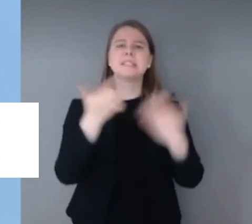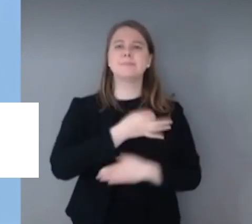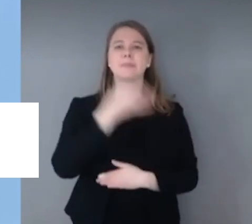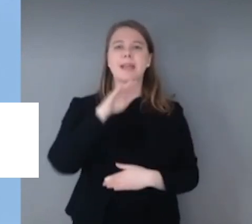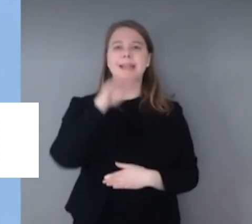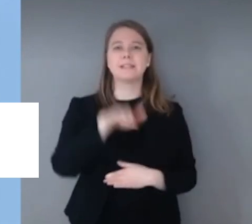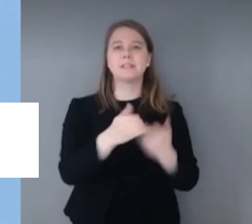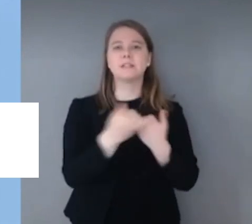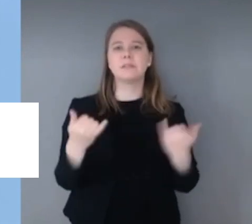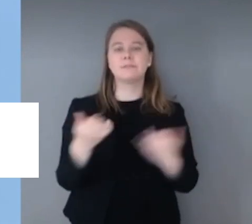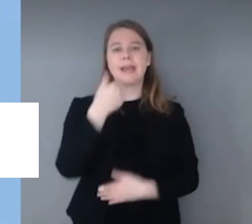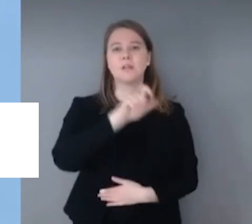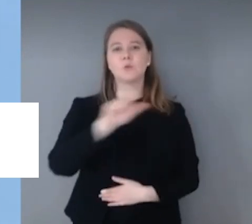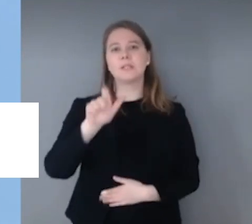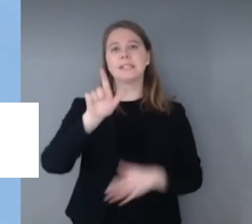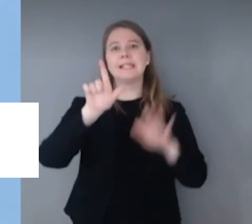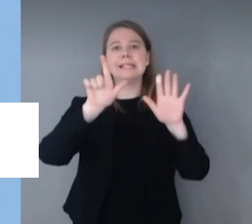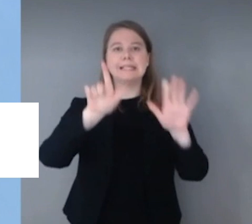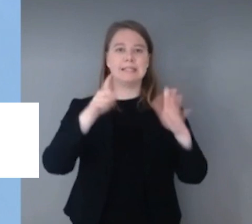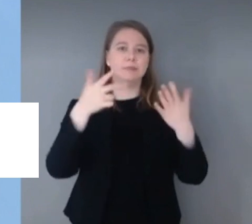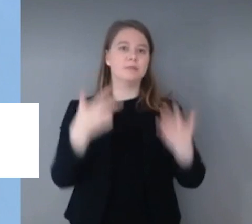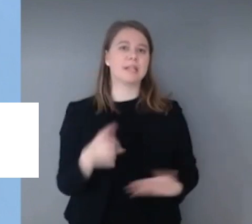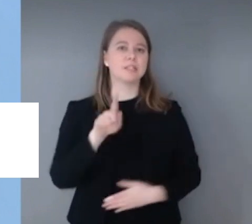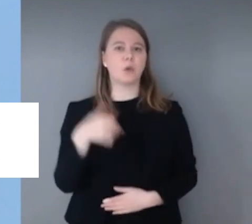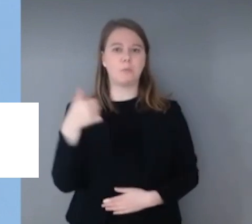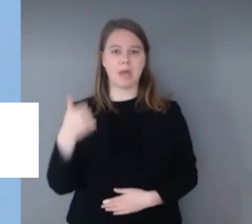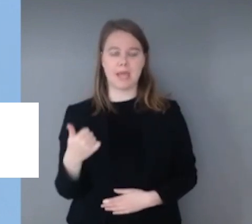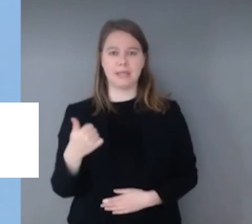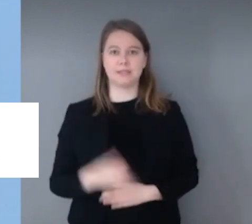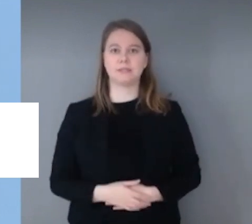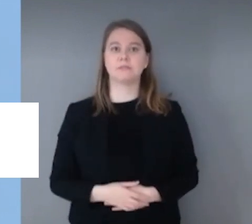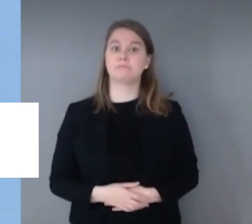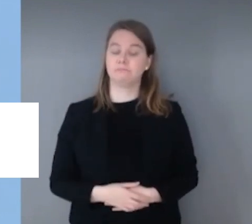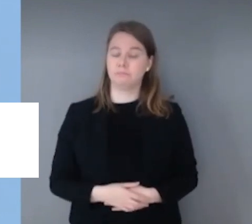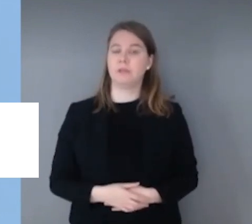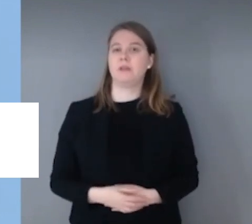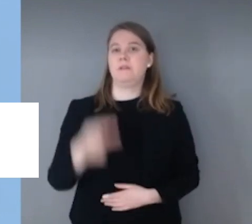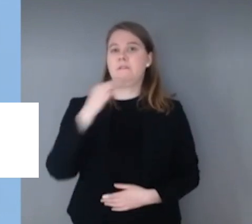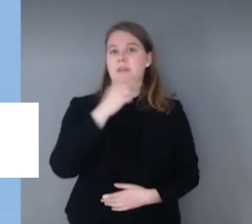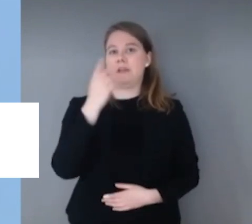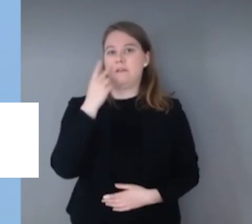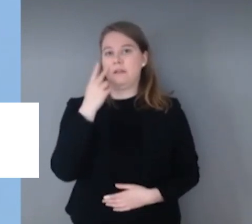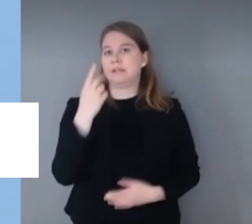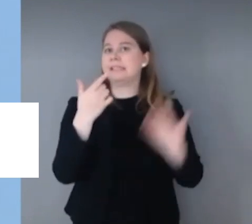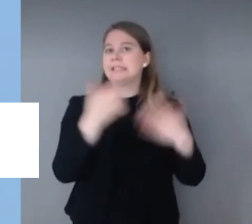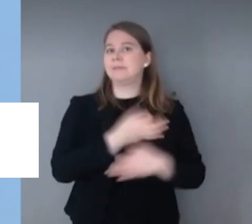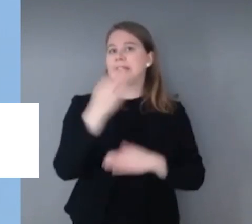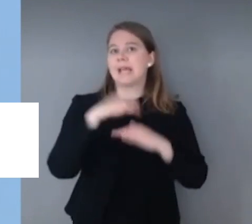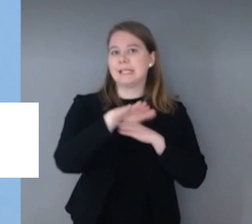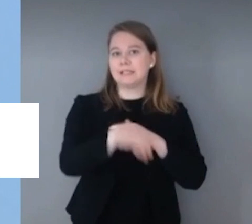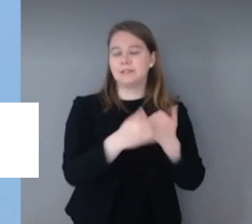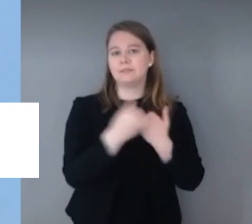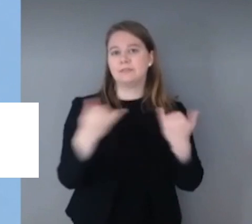187,1. Das ist die zweitniedrigste Sieben-Tages-Inzidenz nach